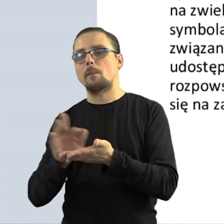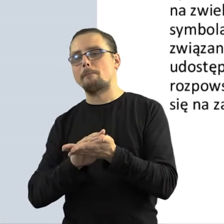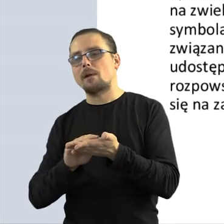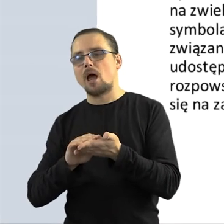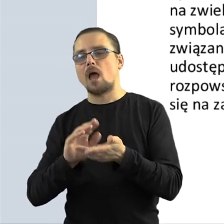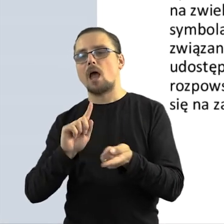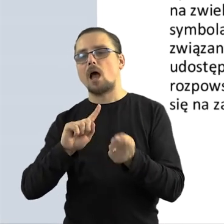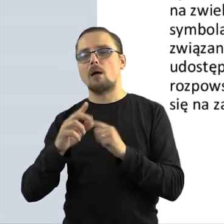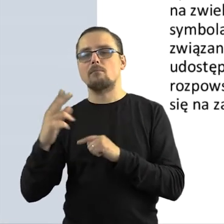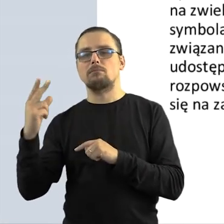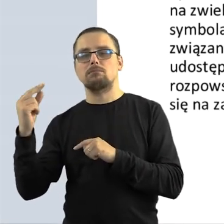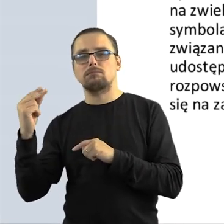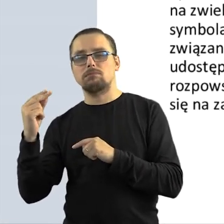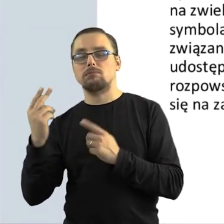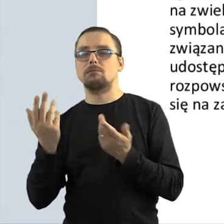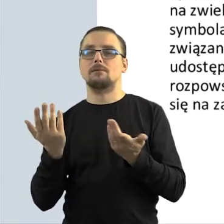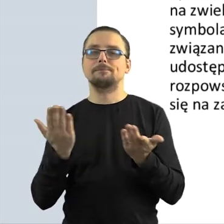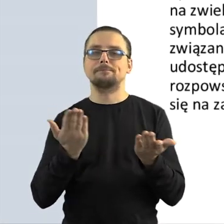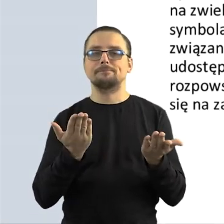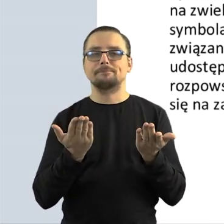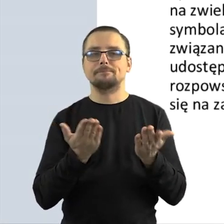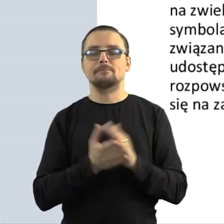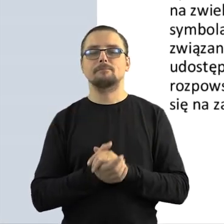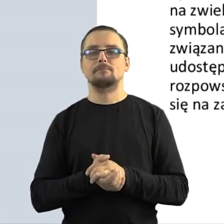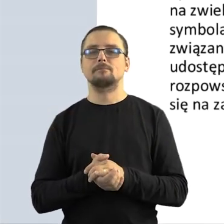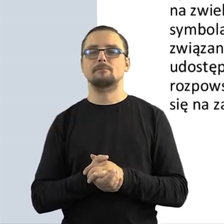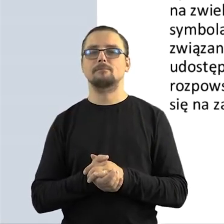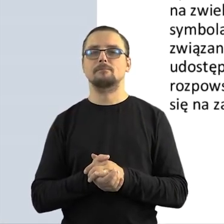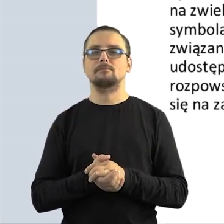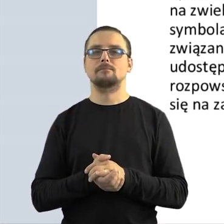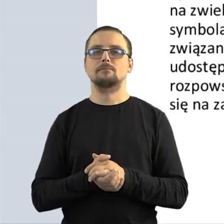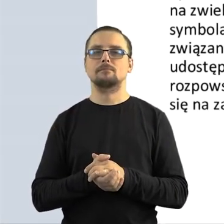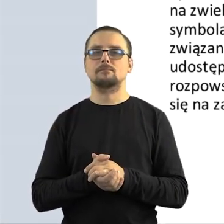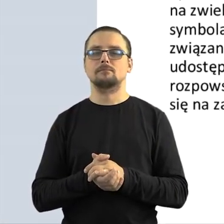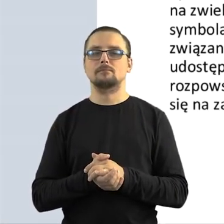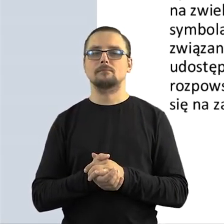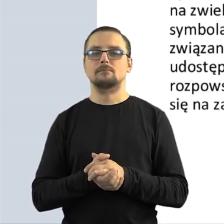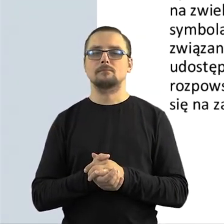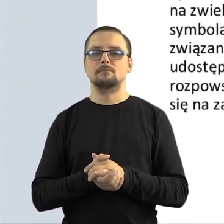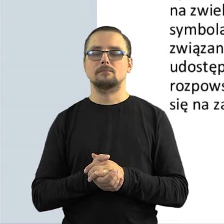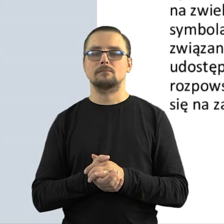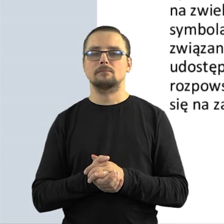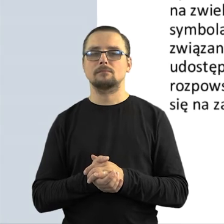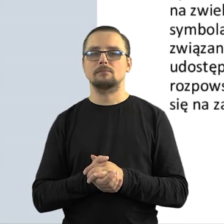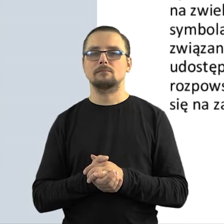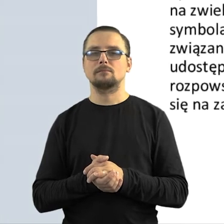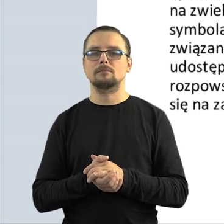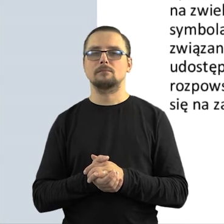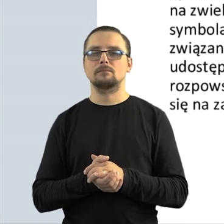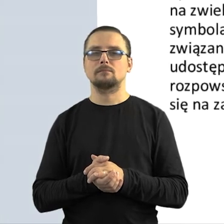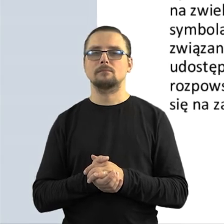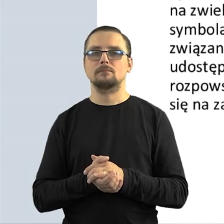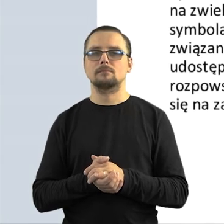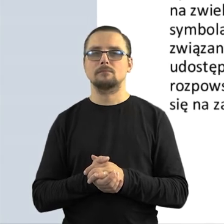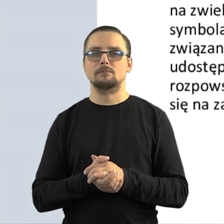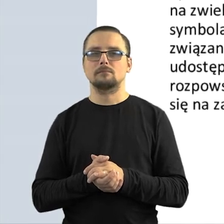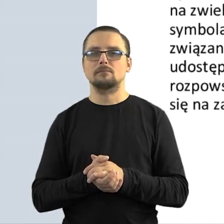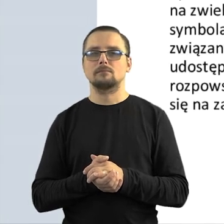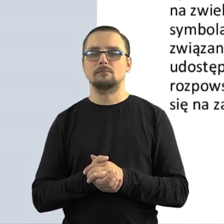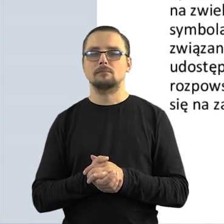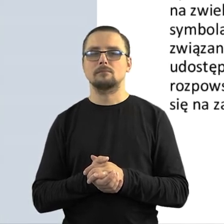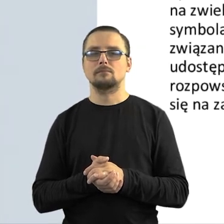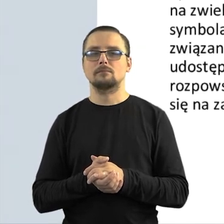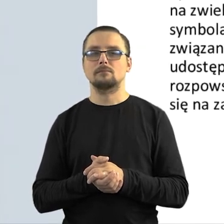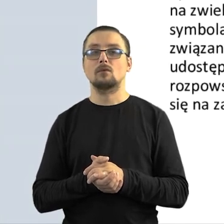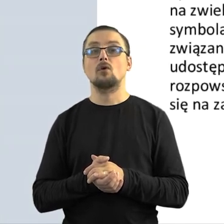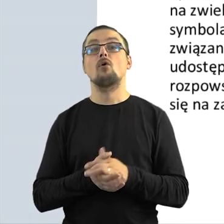udogodnieniom, czy to autotranskrypcja, czy różnego rodzaju właśnie innego typu